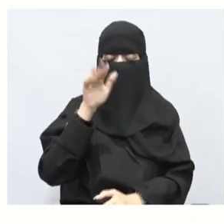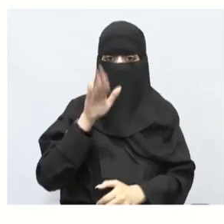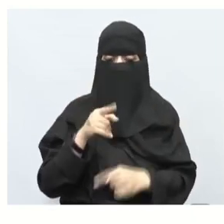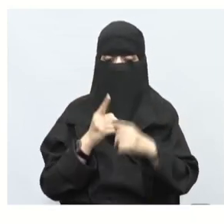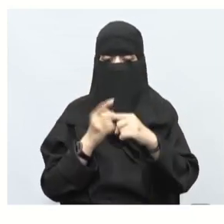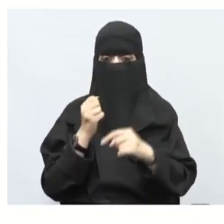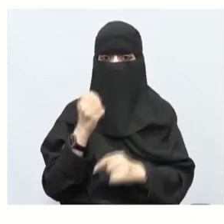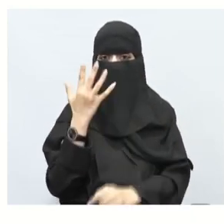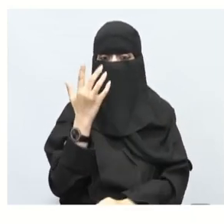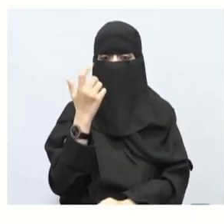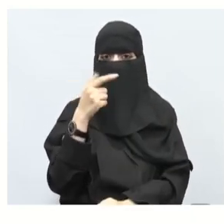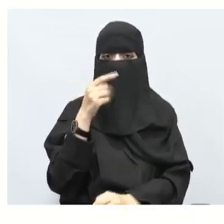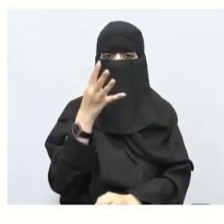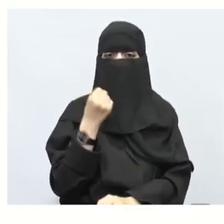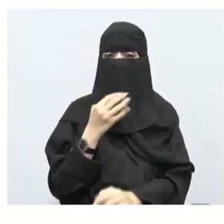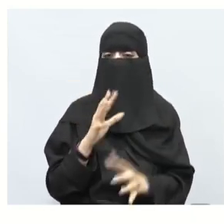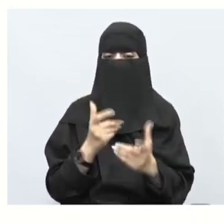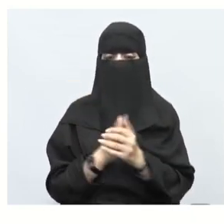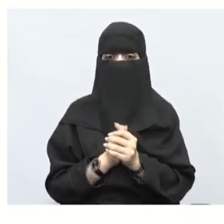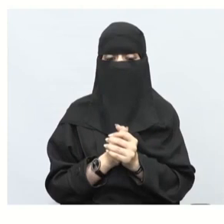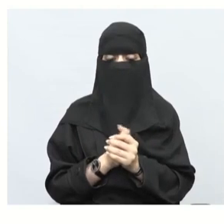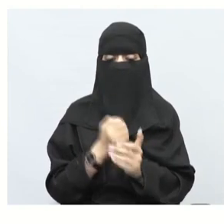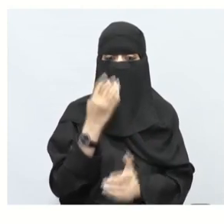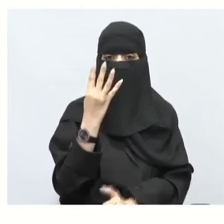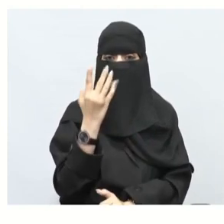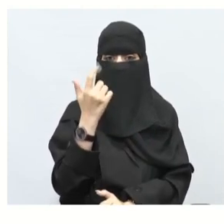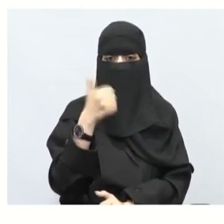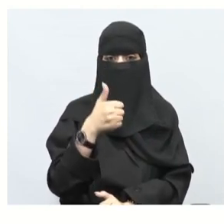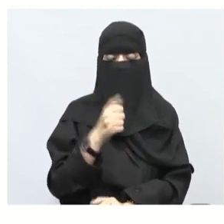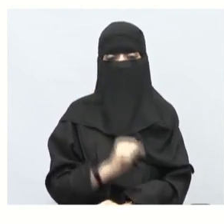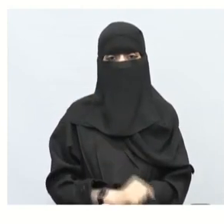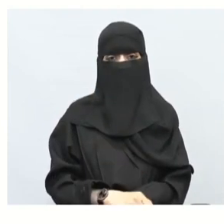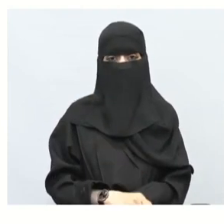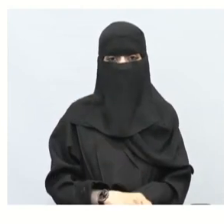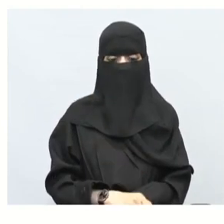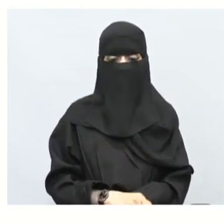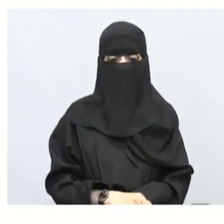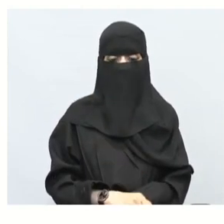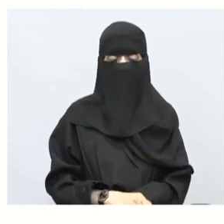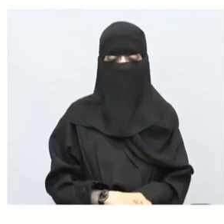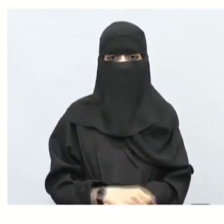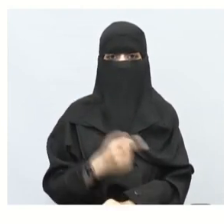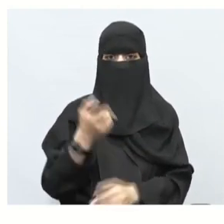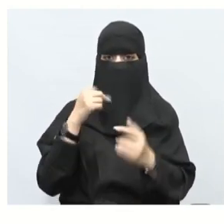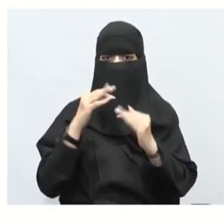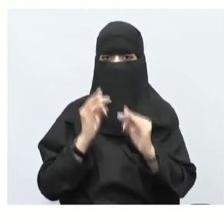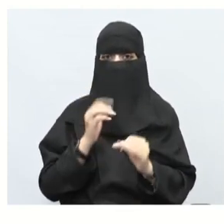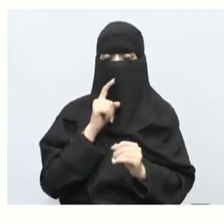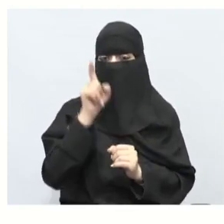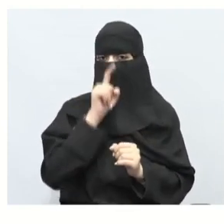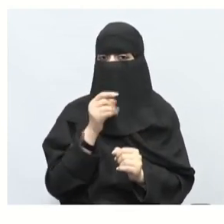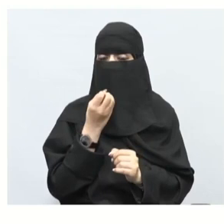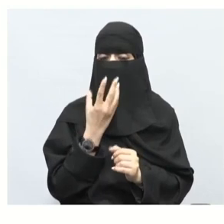هتصبح أربع وستون في سناء طيب الآن هذا سؤال جميل